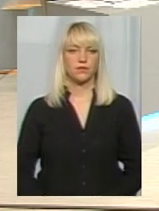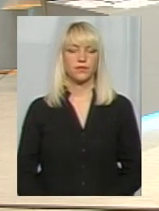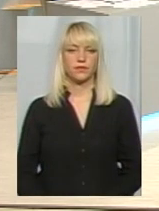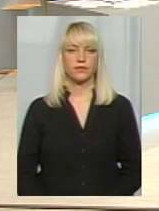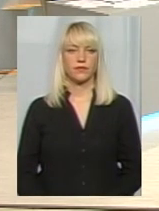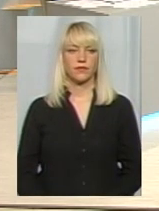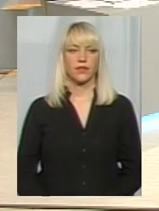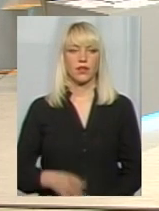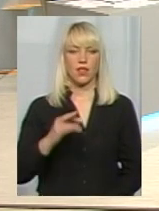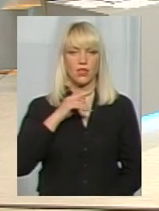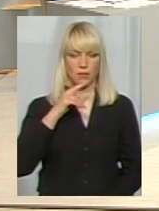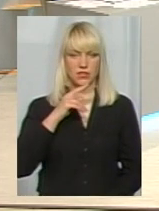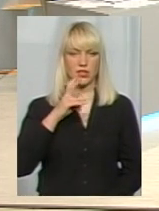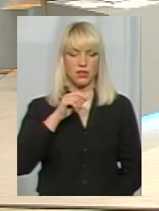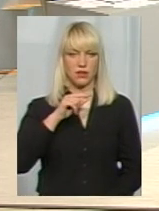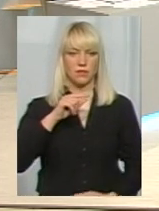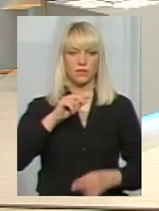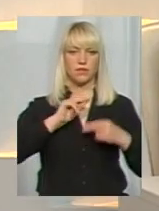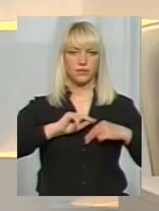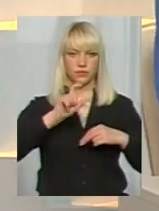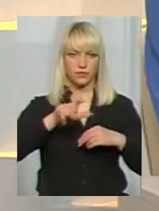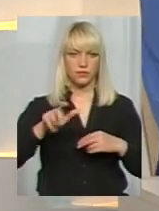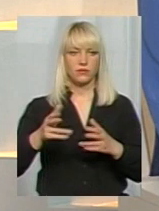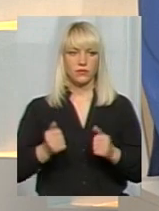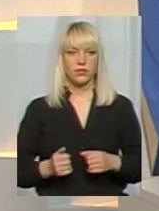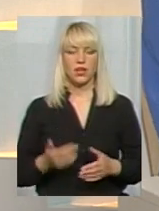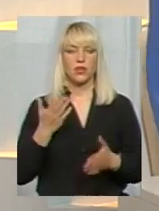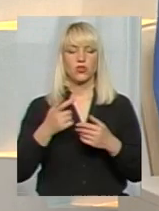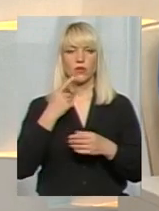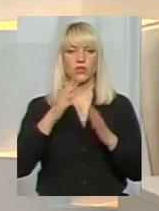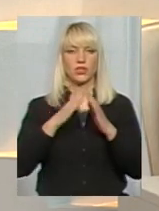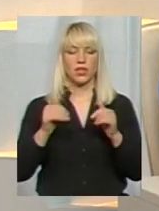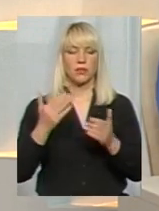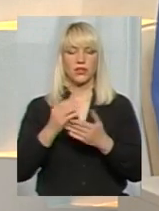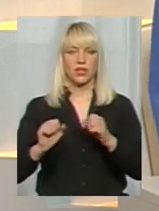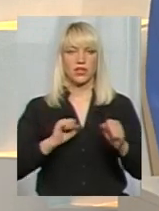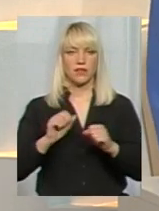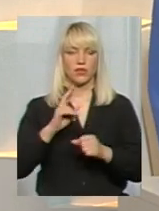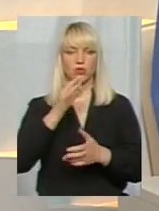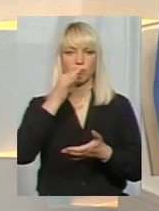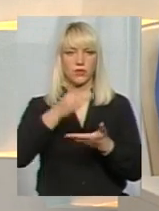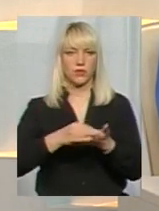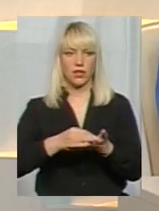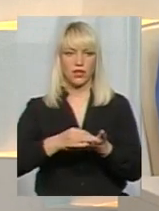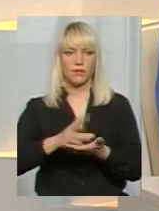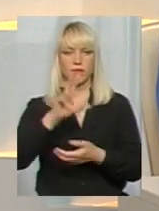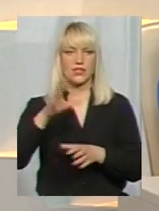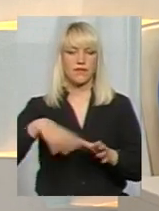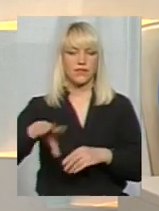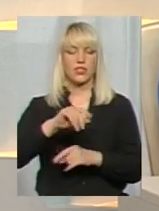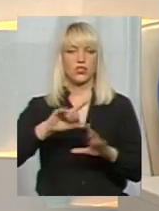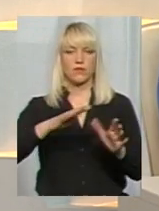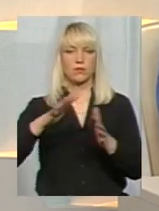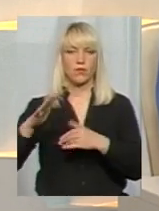Ви маєте на увазі з персоналом? Так, з персоналом. Якщо ми говоримо за табір, є керівник закладу, який відповідає за все, що